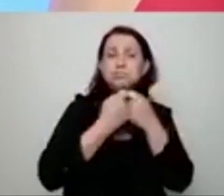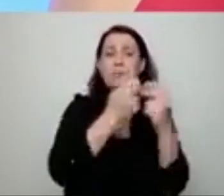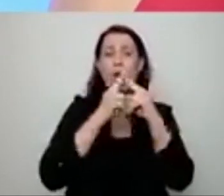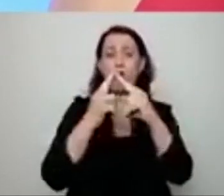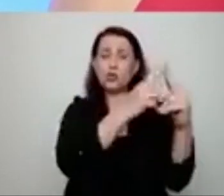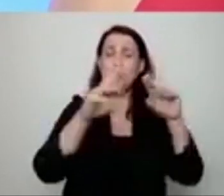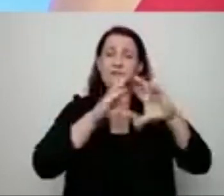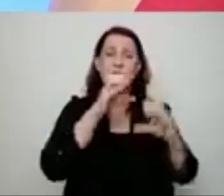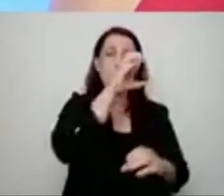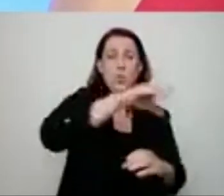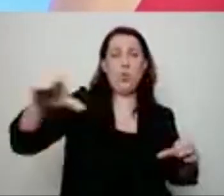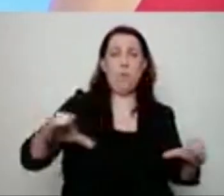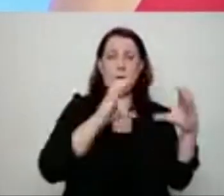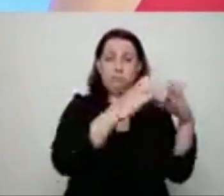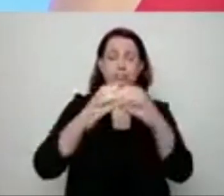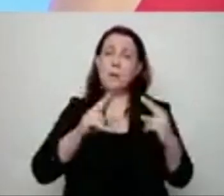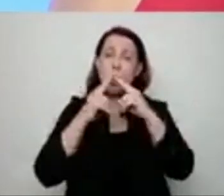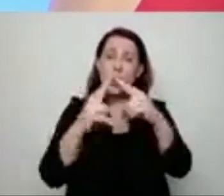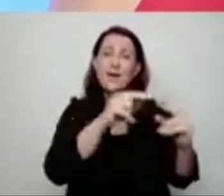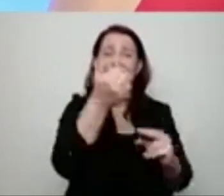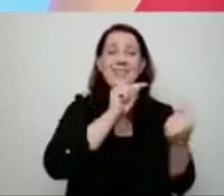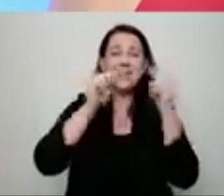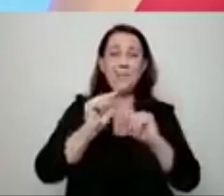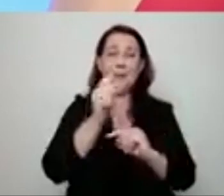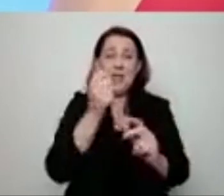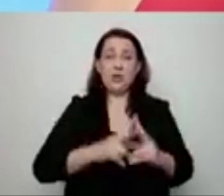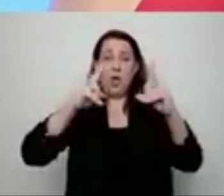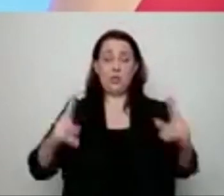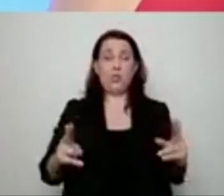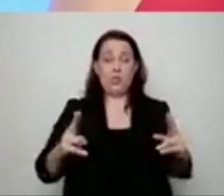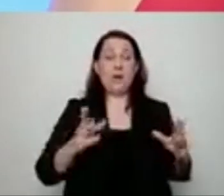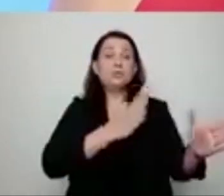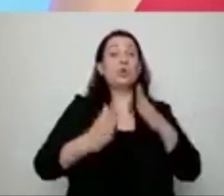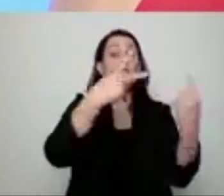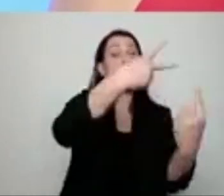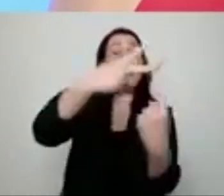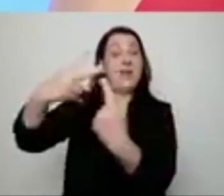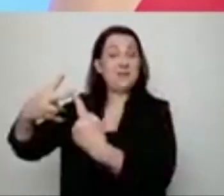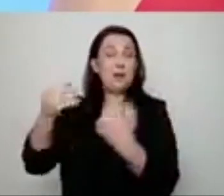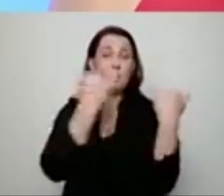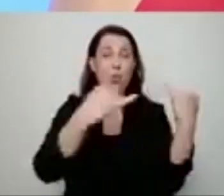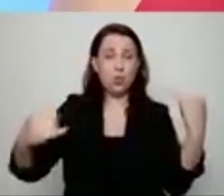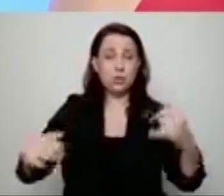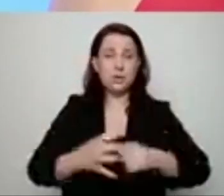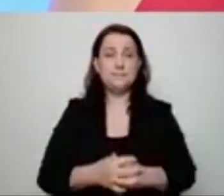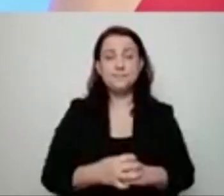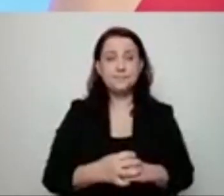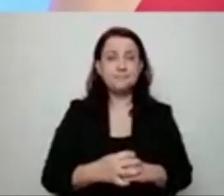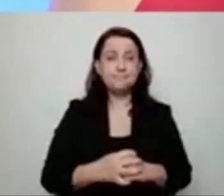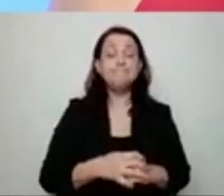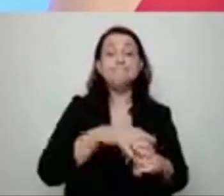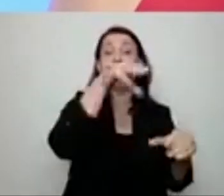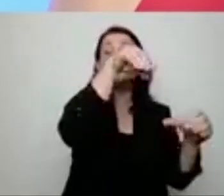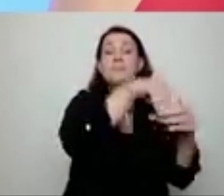porozumienie, żeby była jedna debata w pierwszej turze, którą przygotują stacje telewizyjne, w której kandydaci